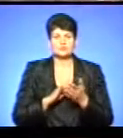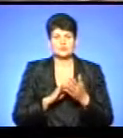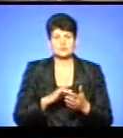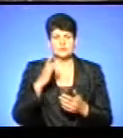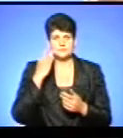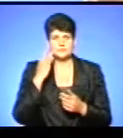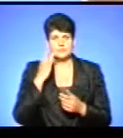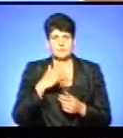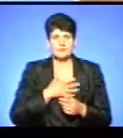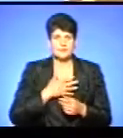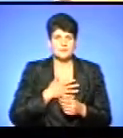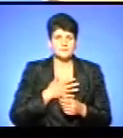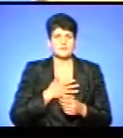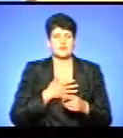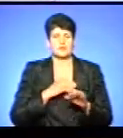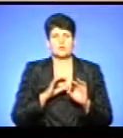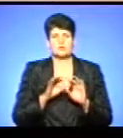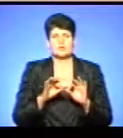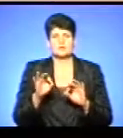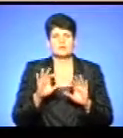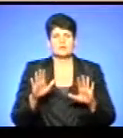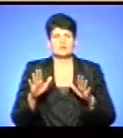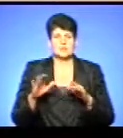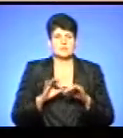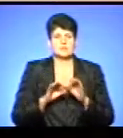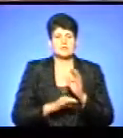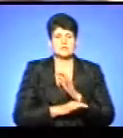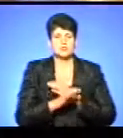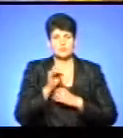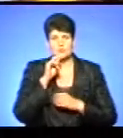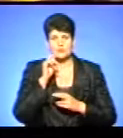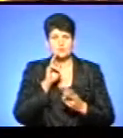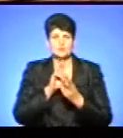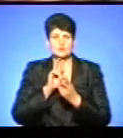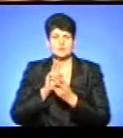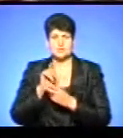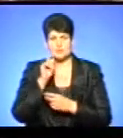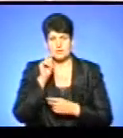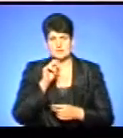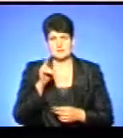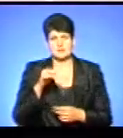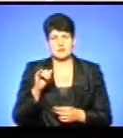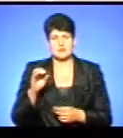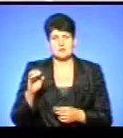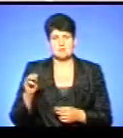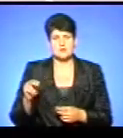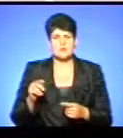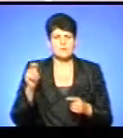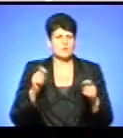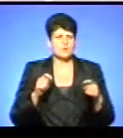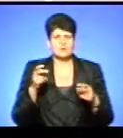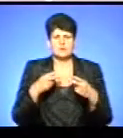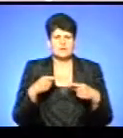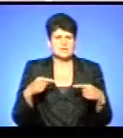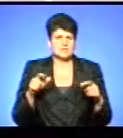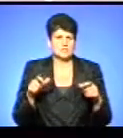та Канадою, учасники «Чумацького шляху» розповідали про події на сході України, зустрічаючись з українською діаспорою. Проходили дуже різні люди,